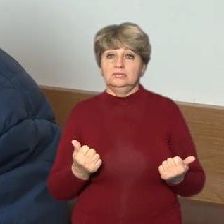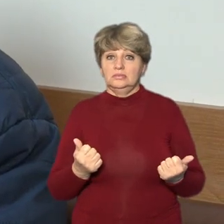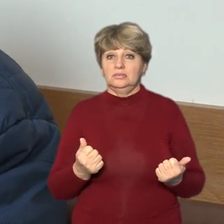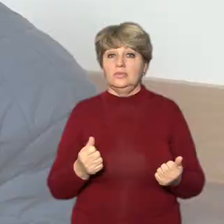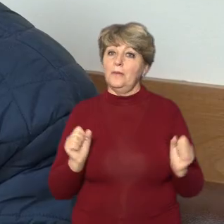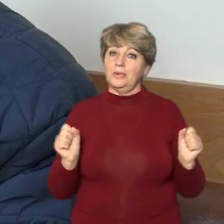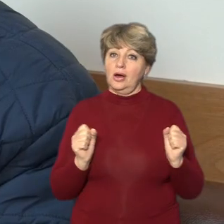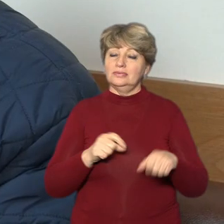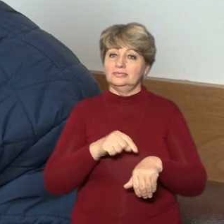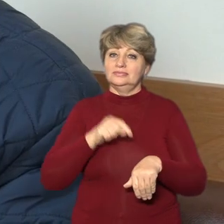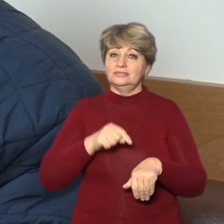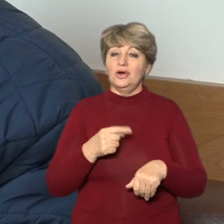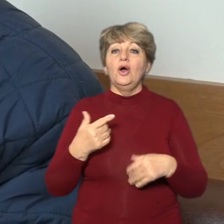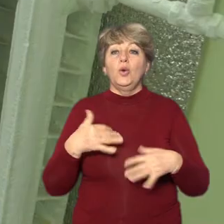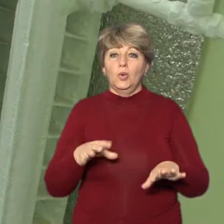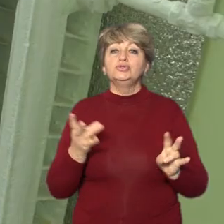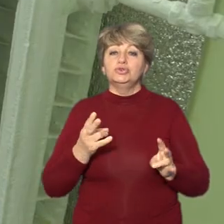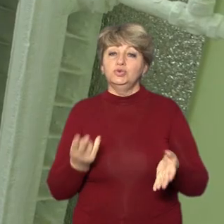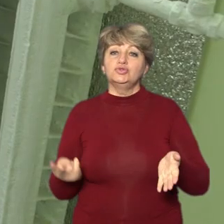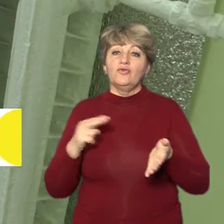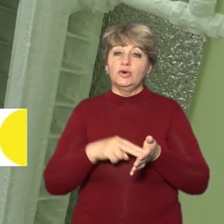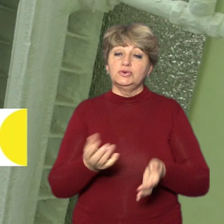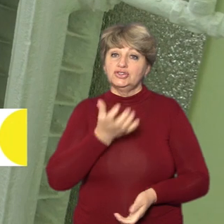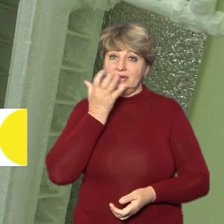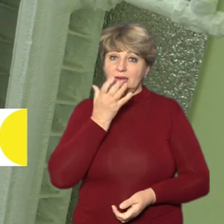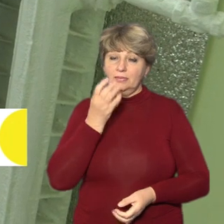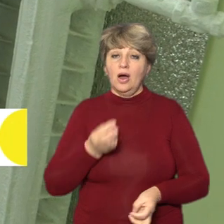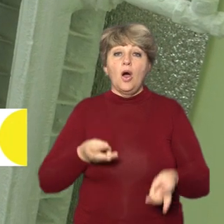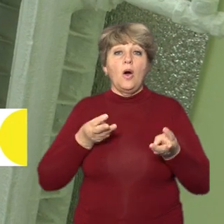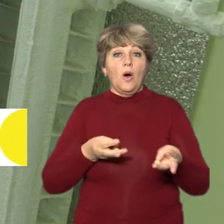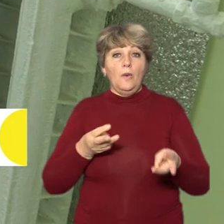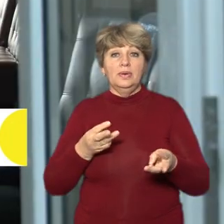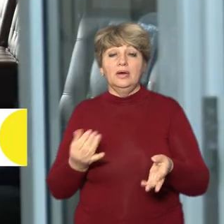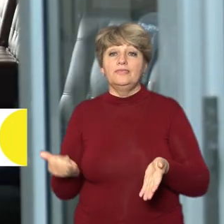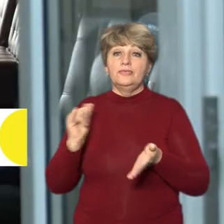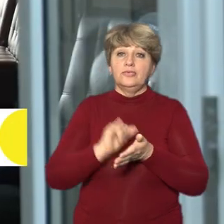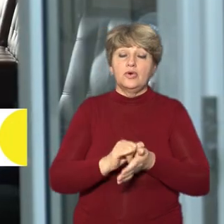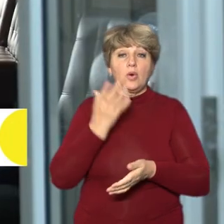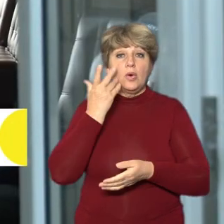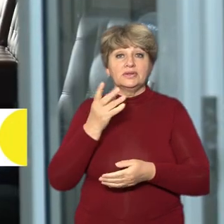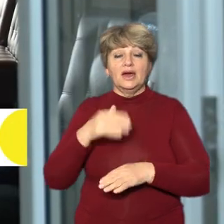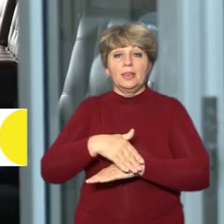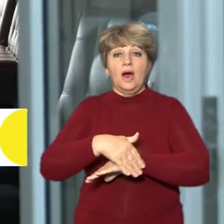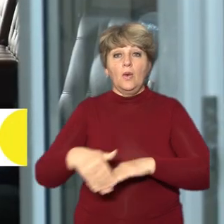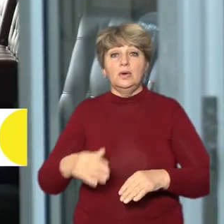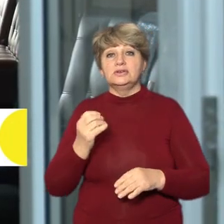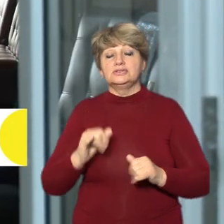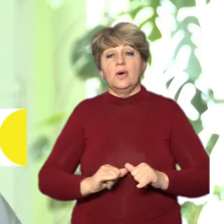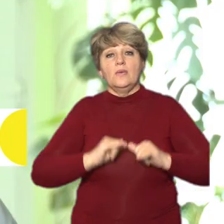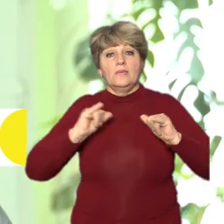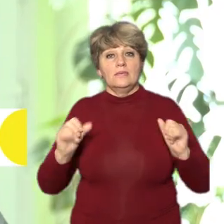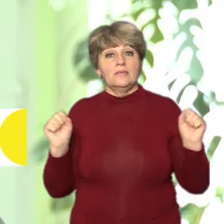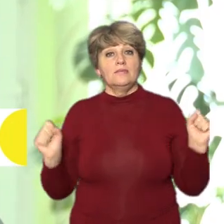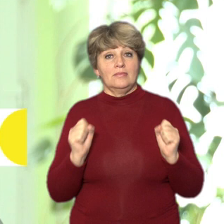Прогладно. Вже пора включати тепло». Опалення увімкнуть, коли на вулиці ще більше знизиться температура, розповідає директор